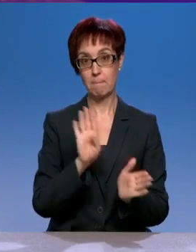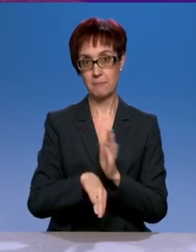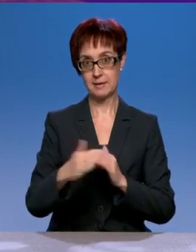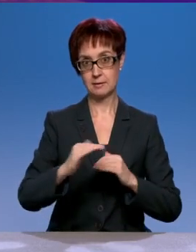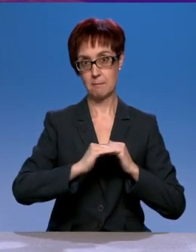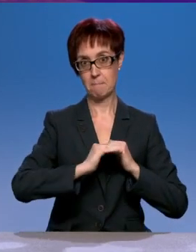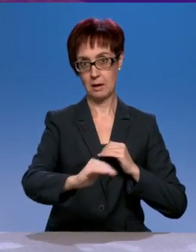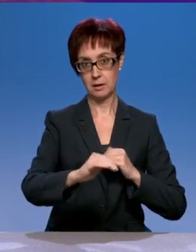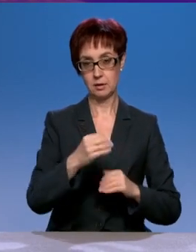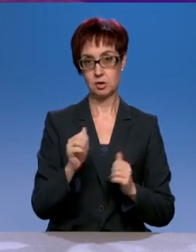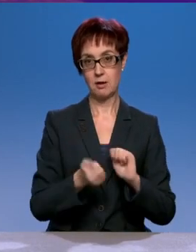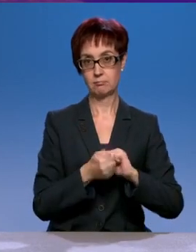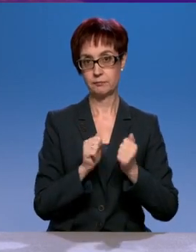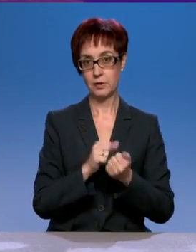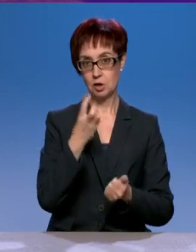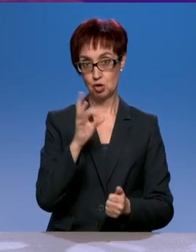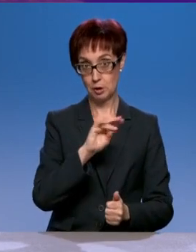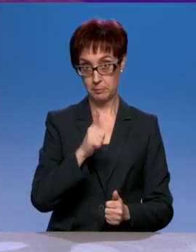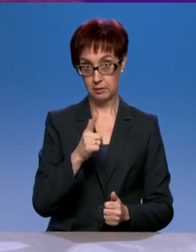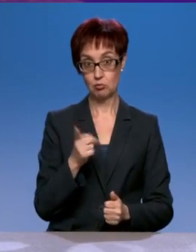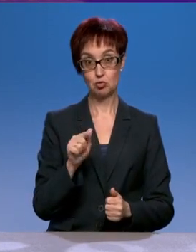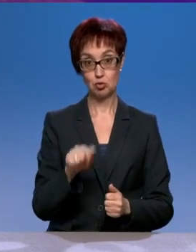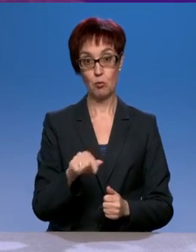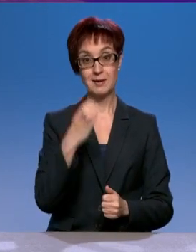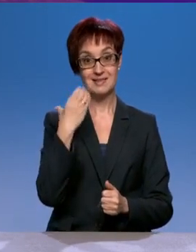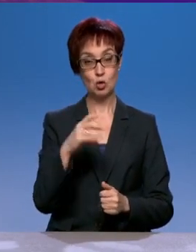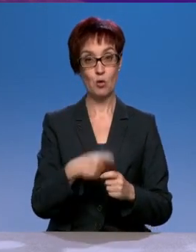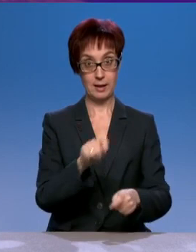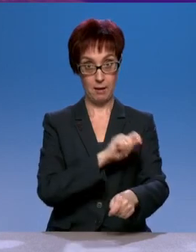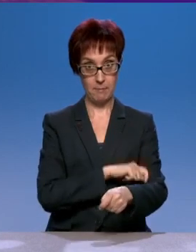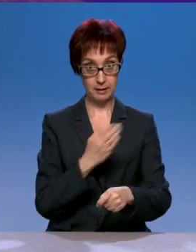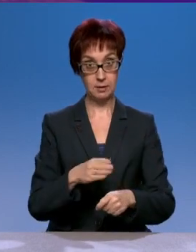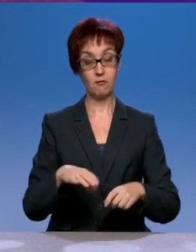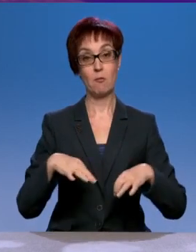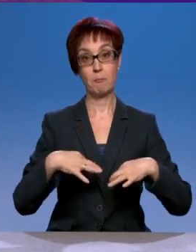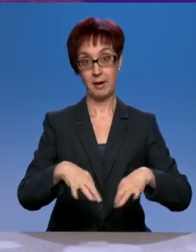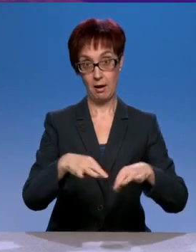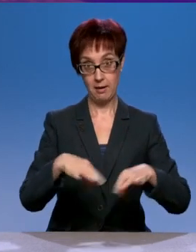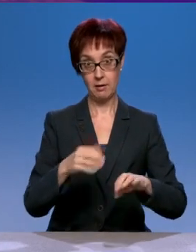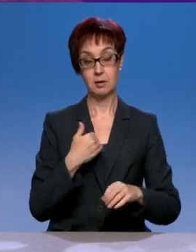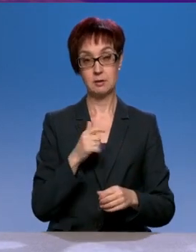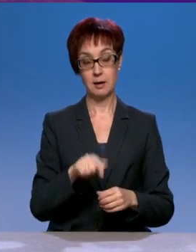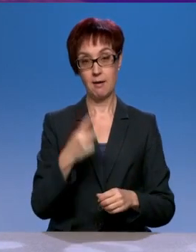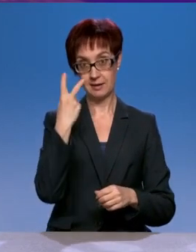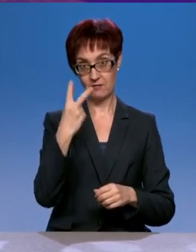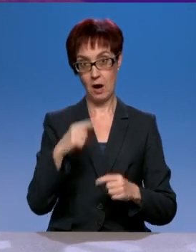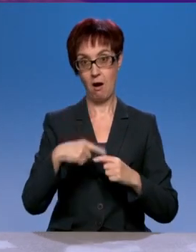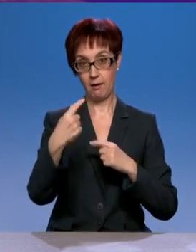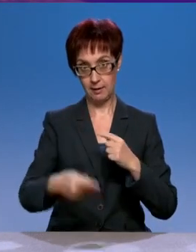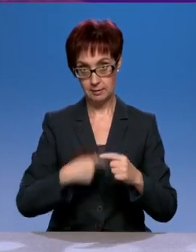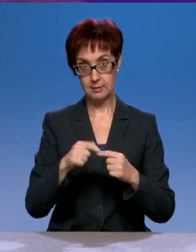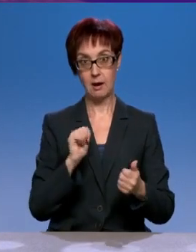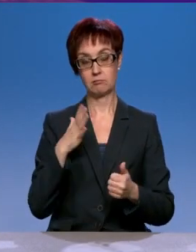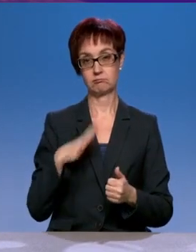чтобы переехать 100 километров, поменяю два колеса, поменяю коробку в автомобиле. Я плачу налоги за